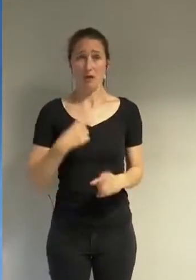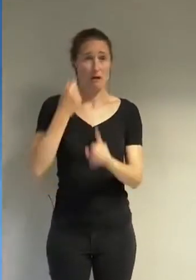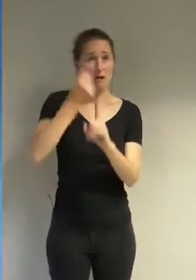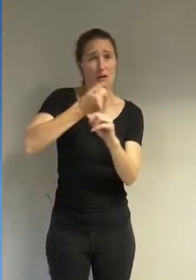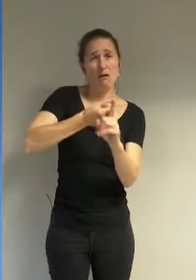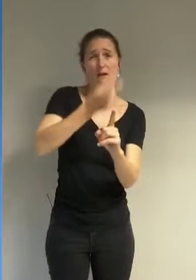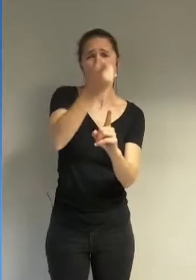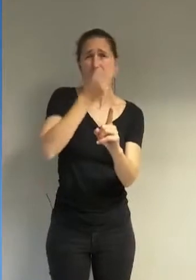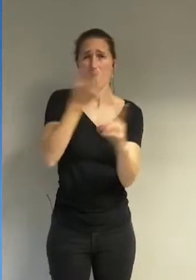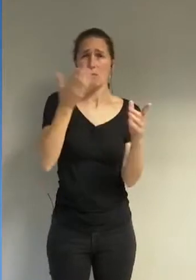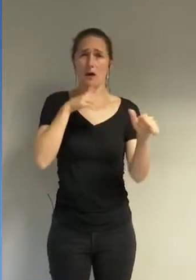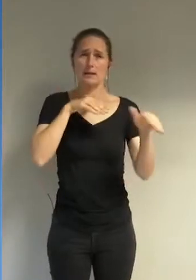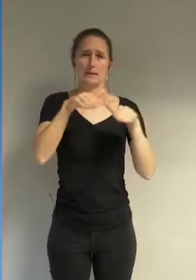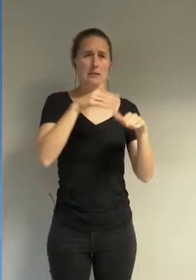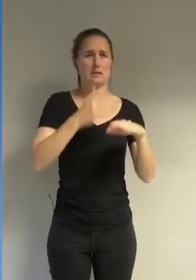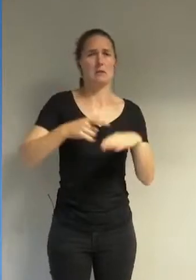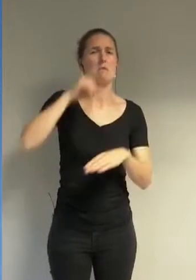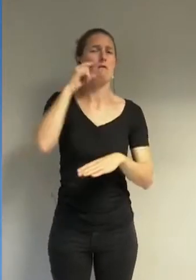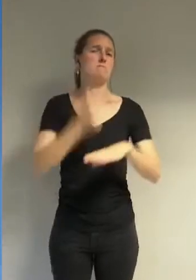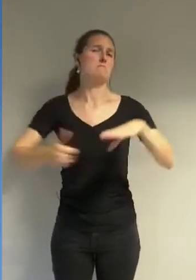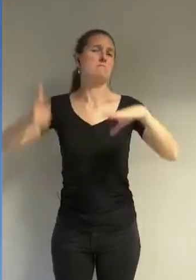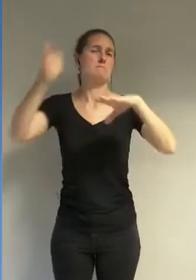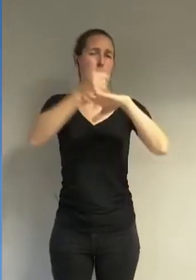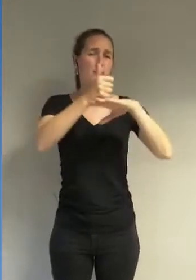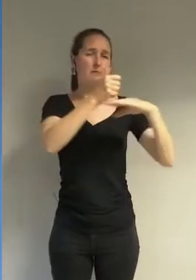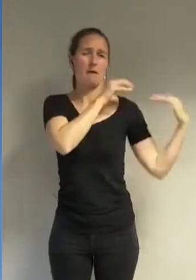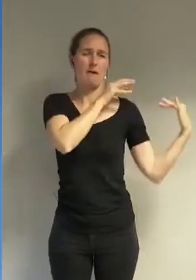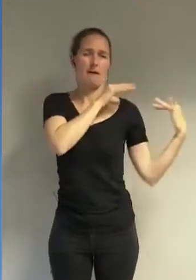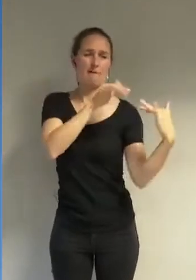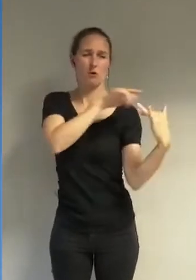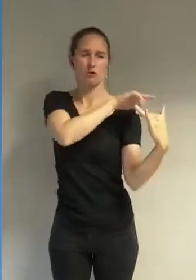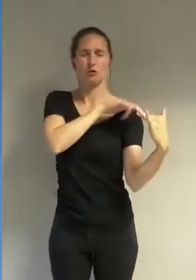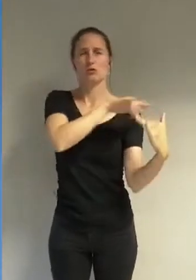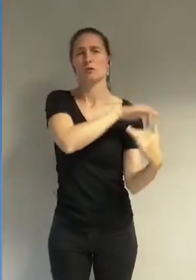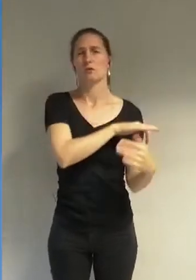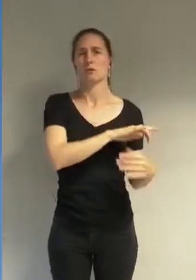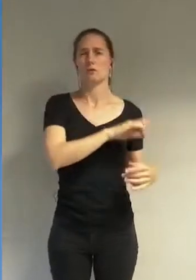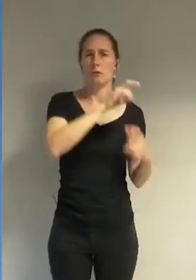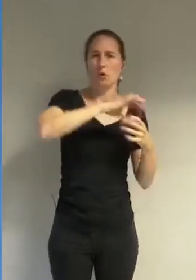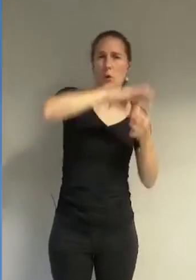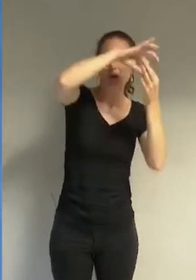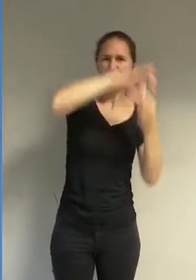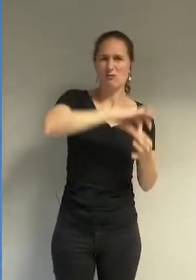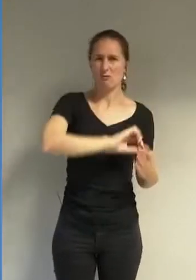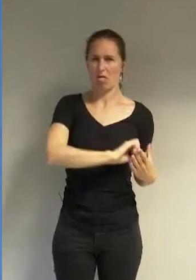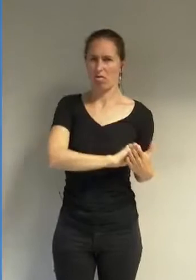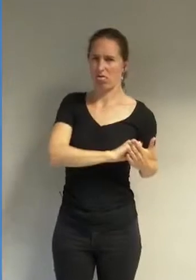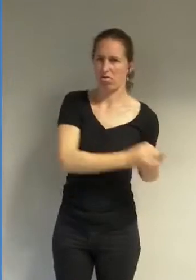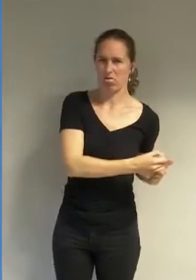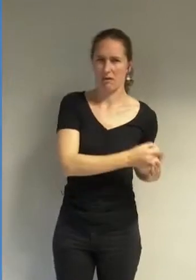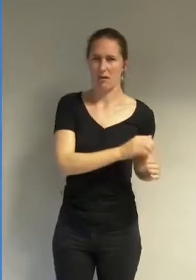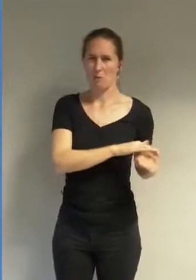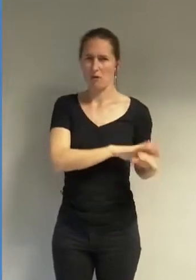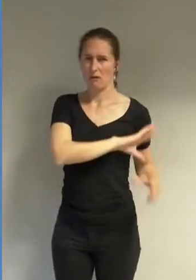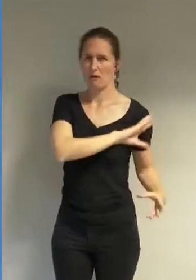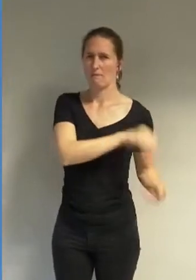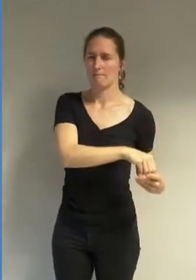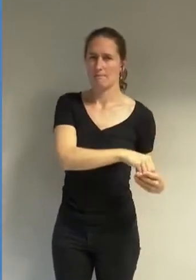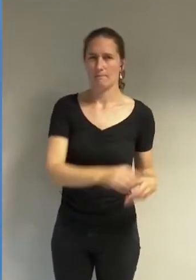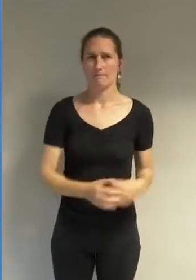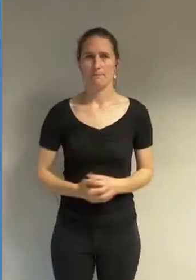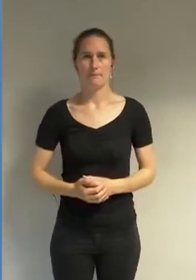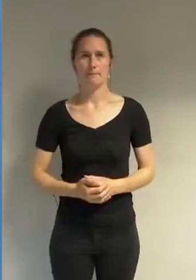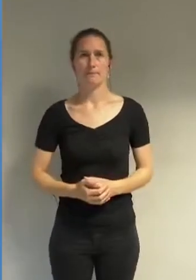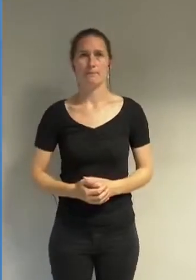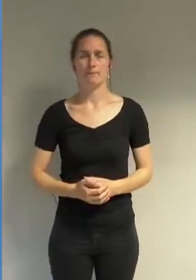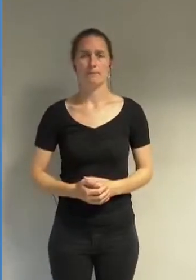patriarcal qui émane d'un courant religieux fondamentaliste et politisé nous rappelons que